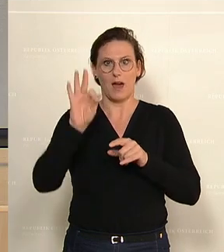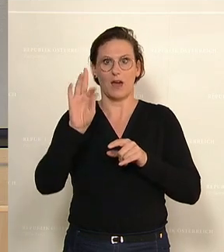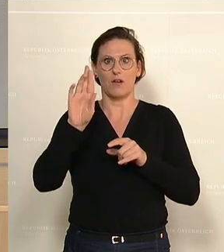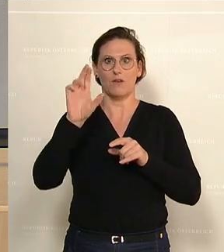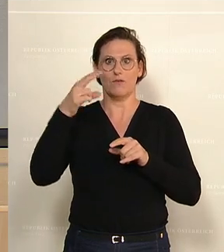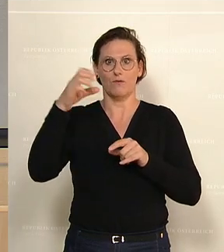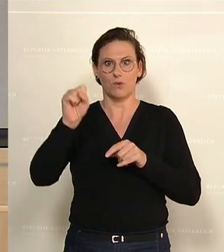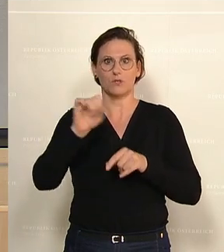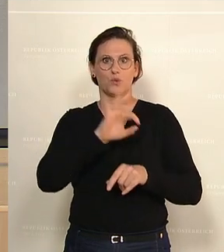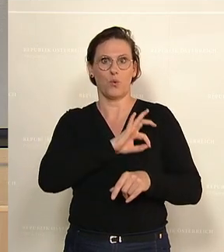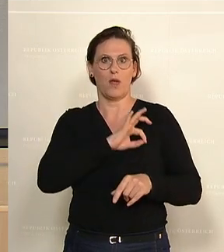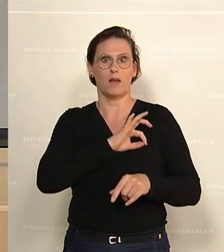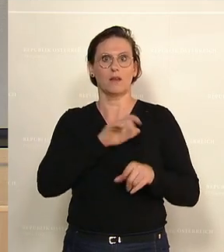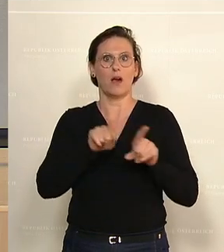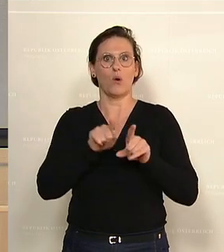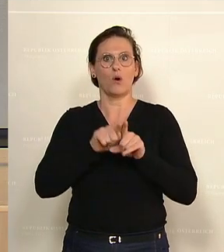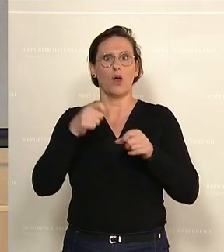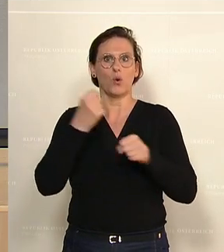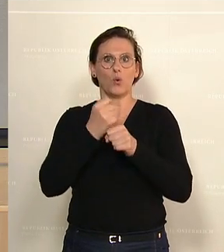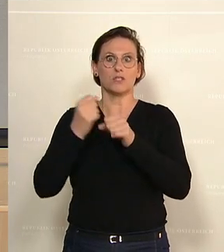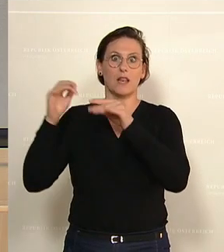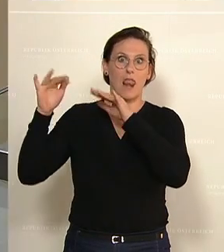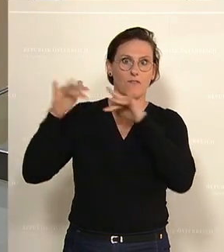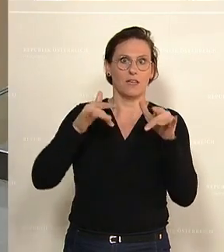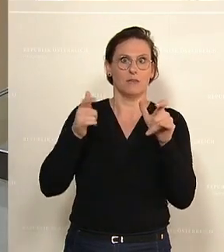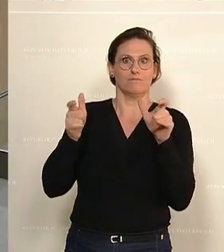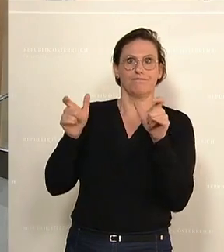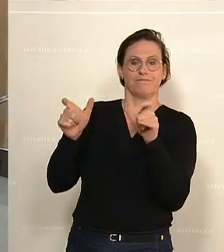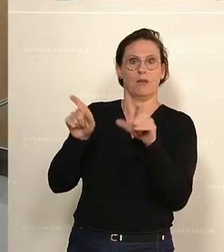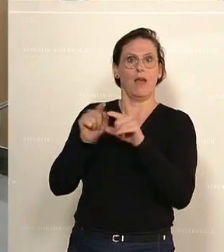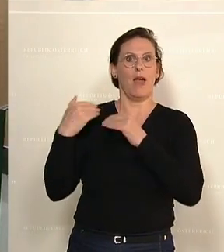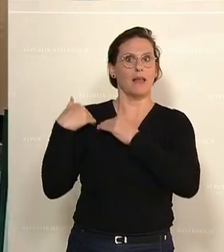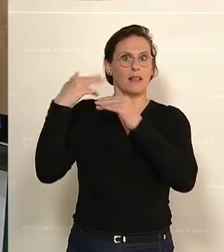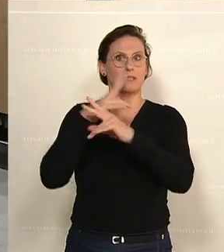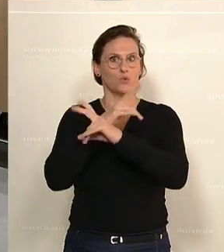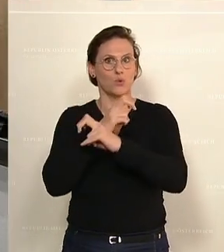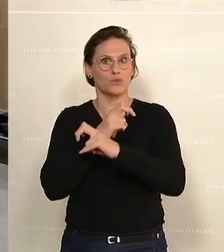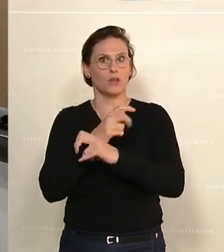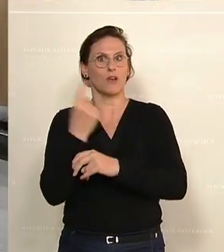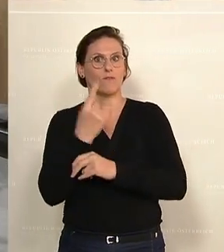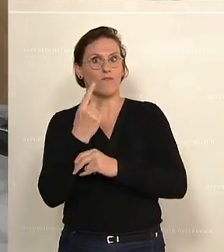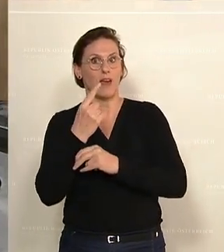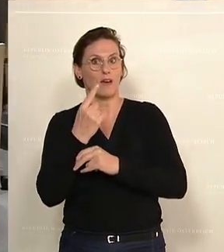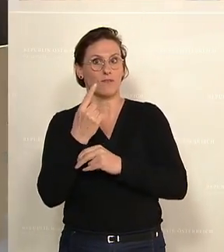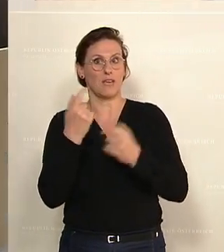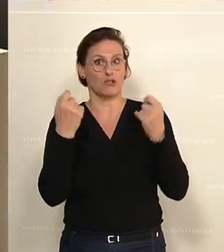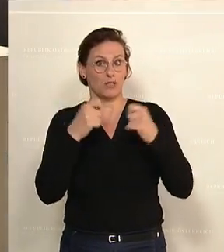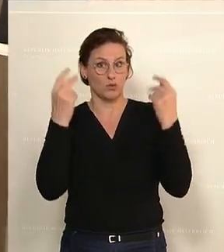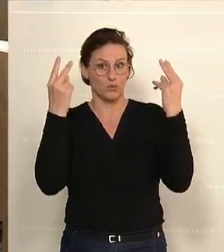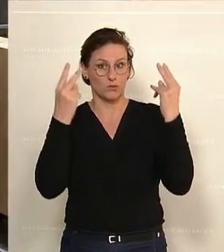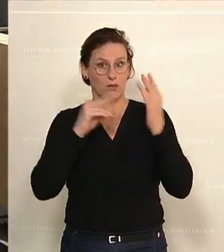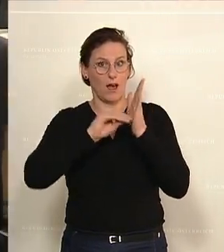betreffend Kostenlawine stoppen, Entlastung für Österreich. Wer ist für diesen Entschließungsantrag?